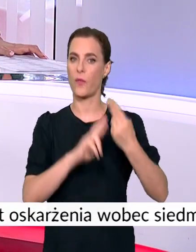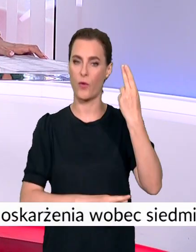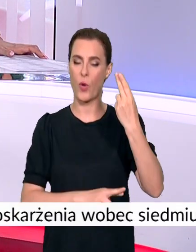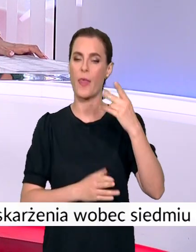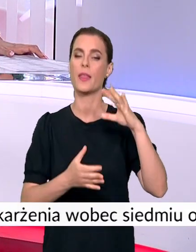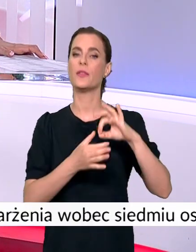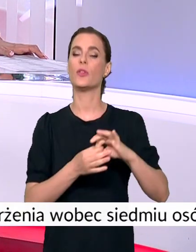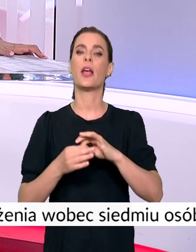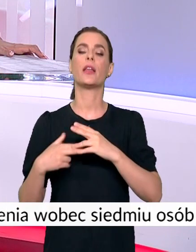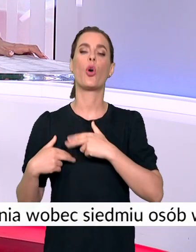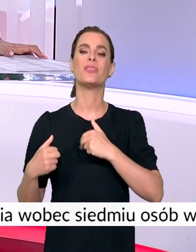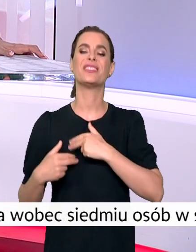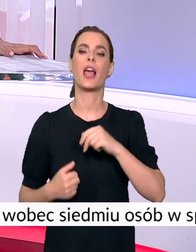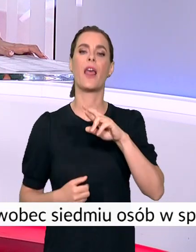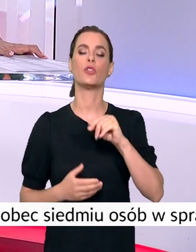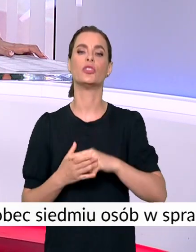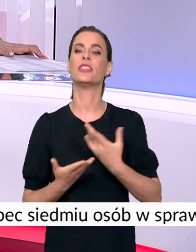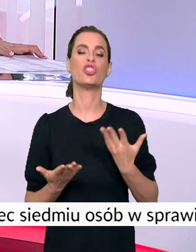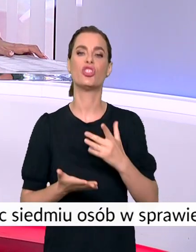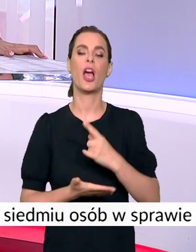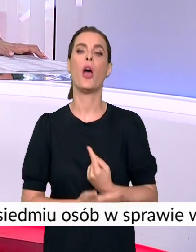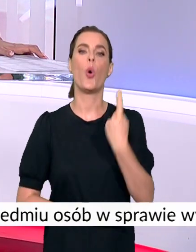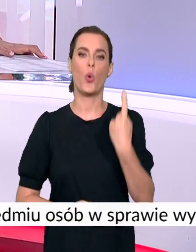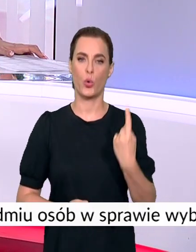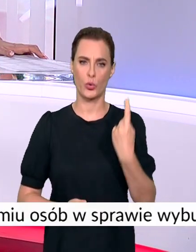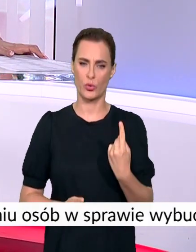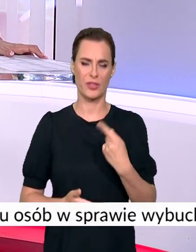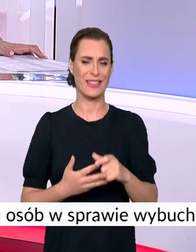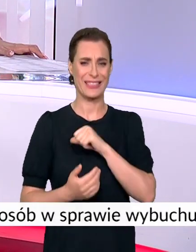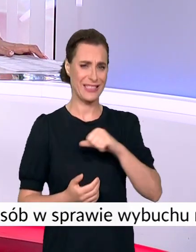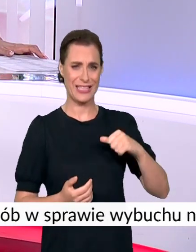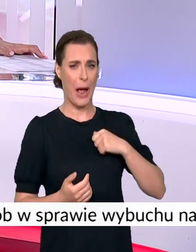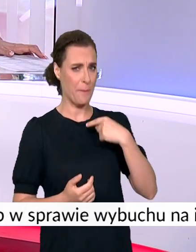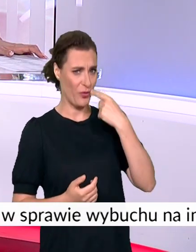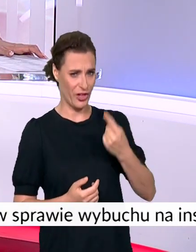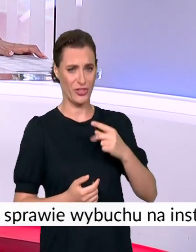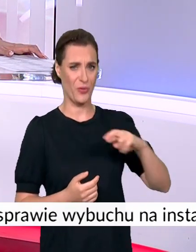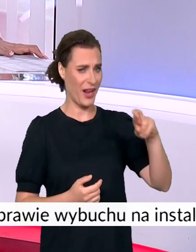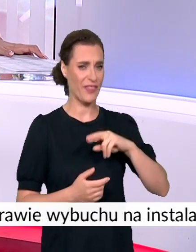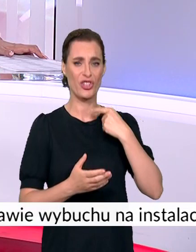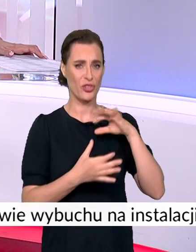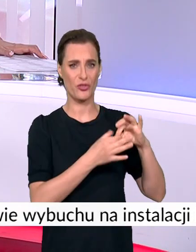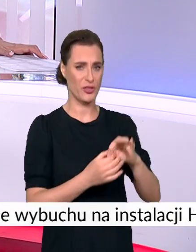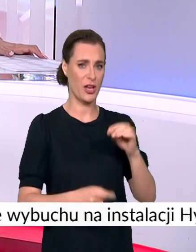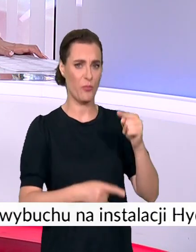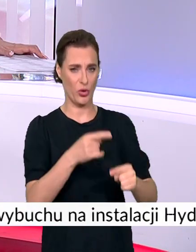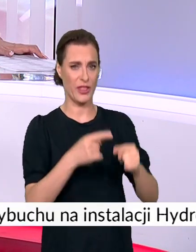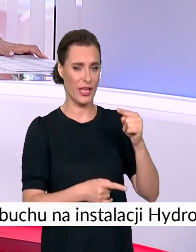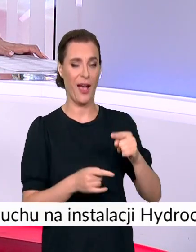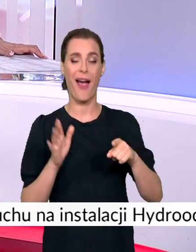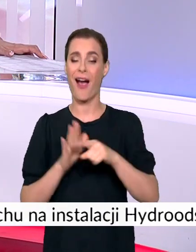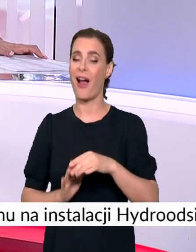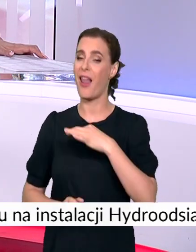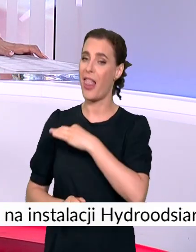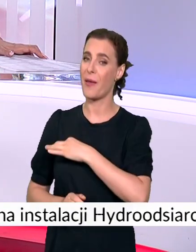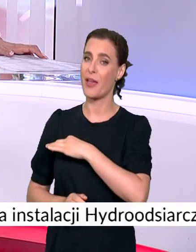rewizyjnej dzielnicy Ursus. Według samego zainteresowanego jest to działanie polityczne. Według przedstawicieli rządzącej